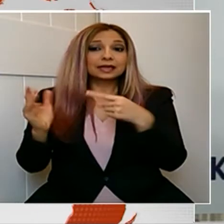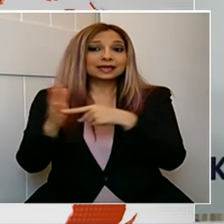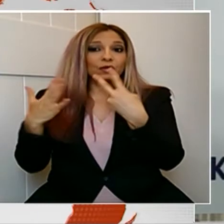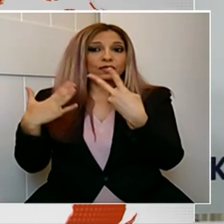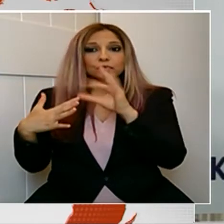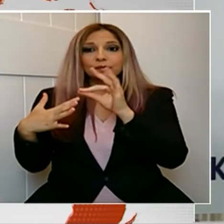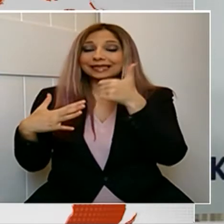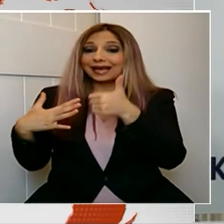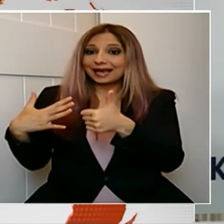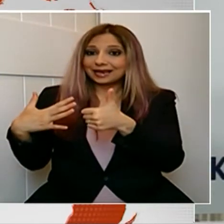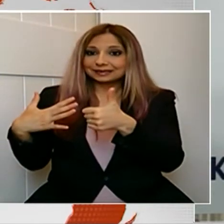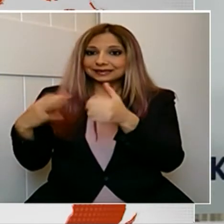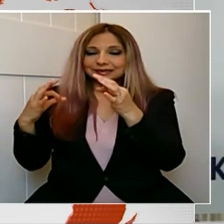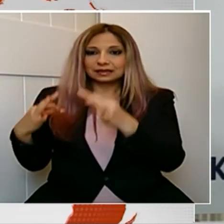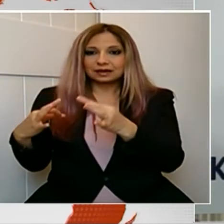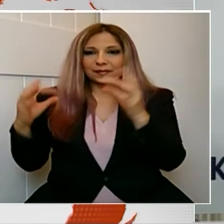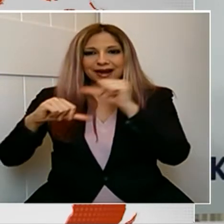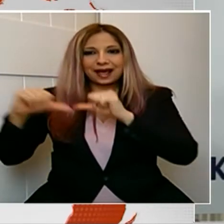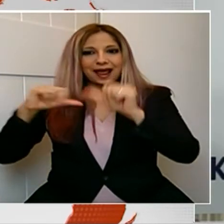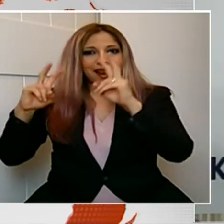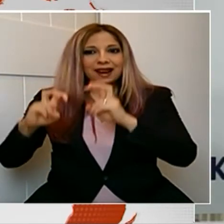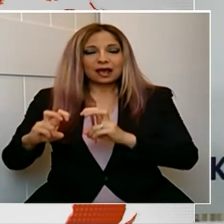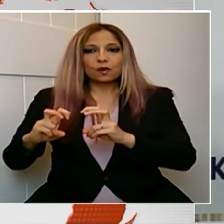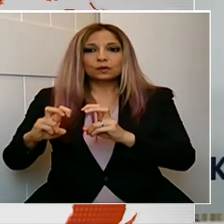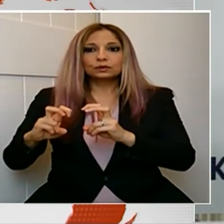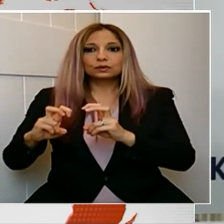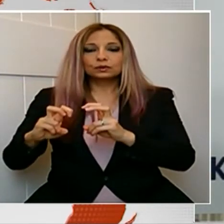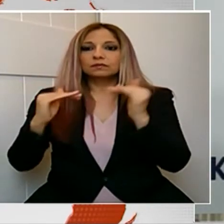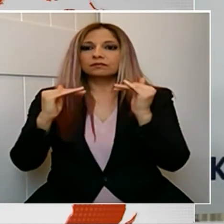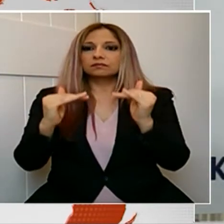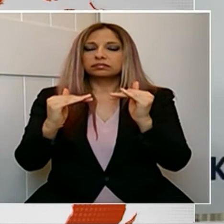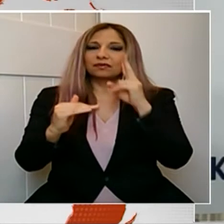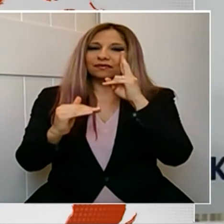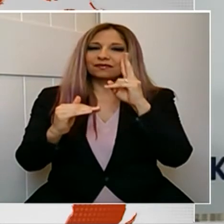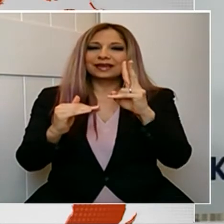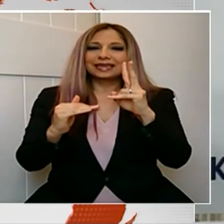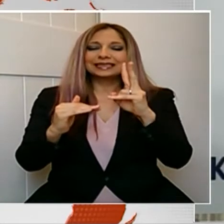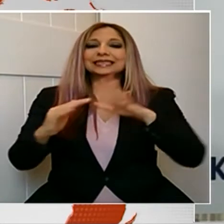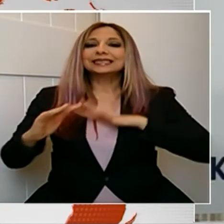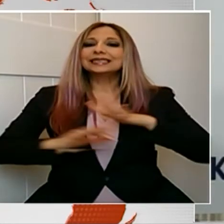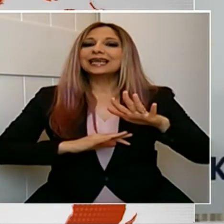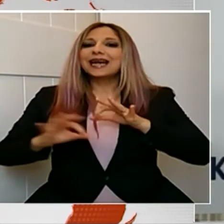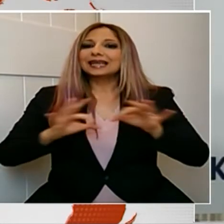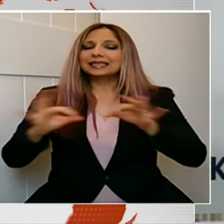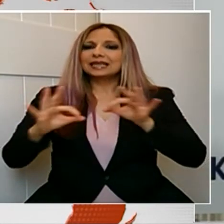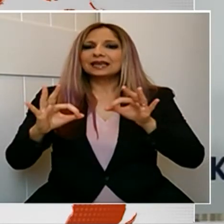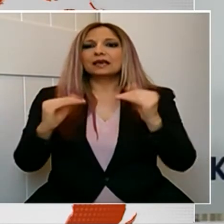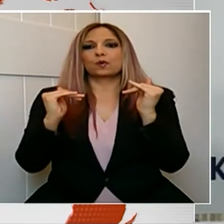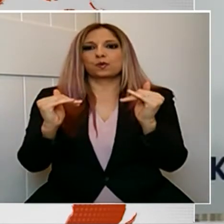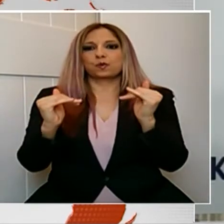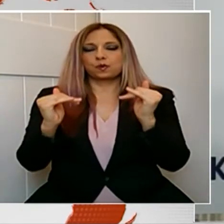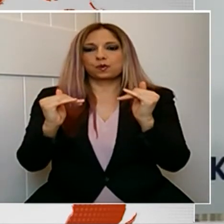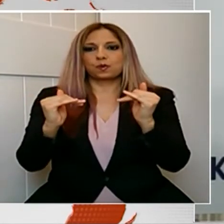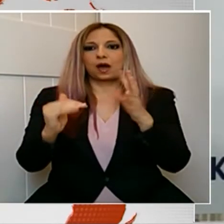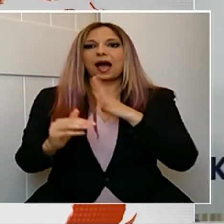εργαστηριακών αναλύσεων διατηρεί αμετάβλητην τη στρατηγική μας. Άτομα με το SARS-CoV-2